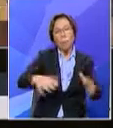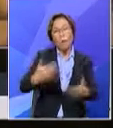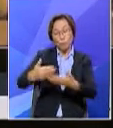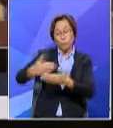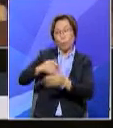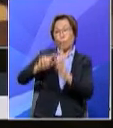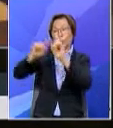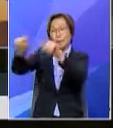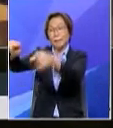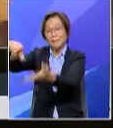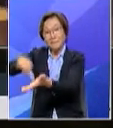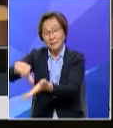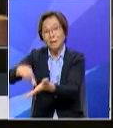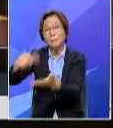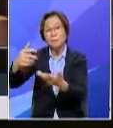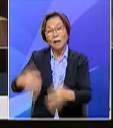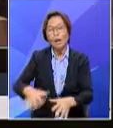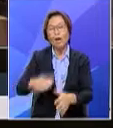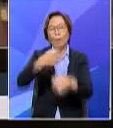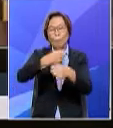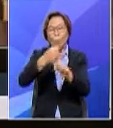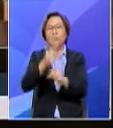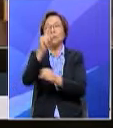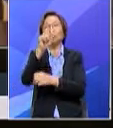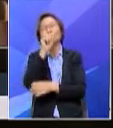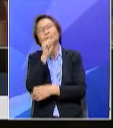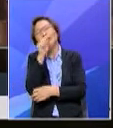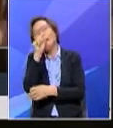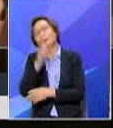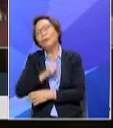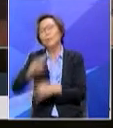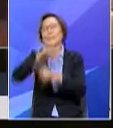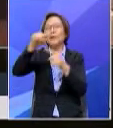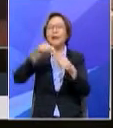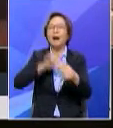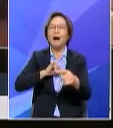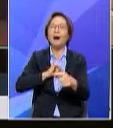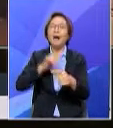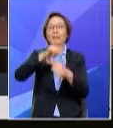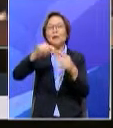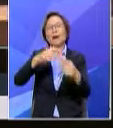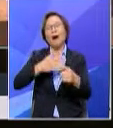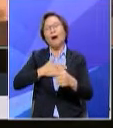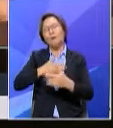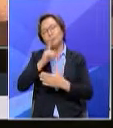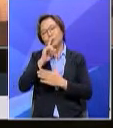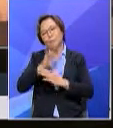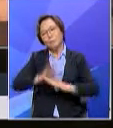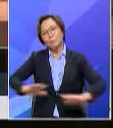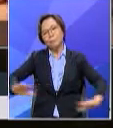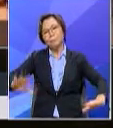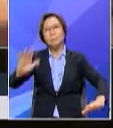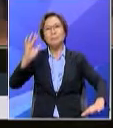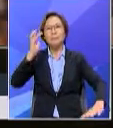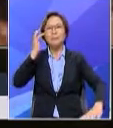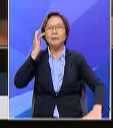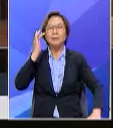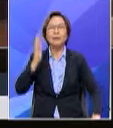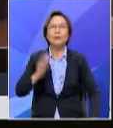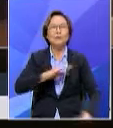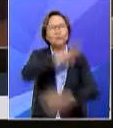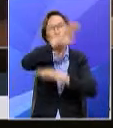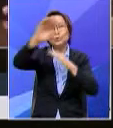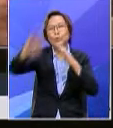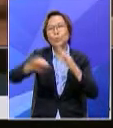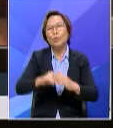ke Syria sebenarnya Hazul Nihani dah menghasilkan satu lagu Alhamdulillah tajuknya bila aku sujati ada so konon-kononnya kita tak tahu kan akhirnya kita